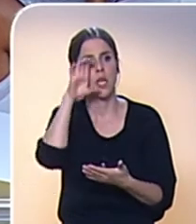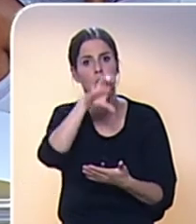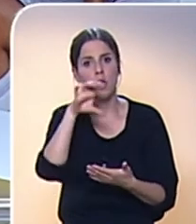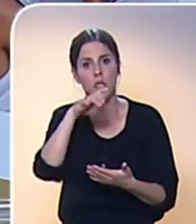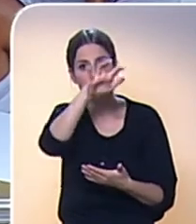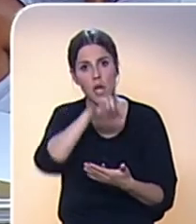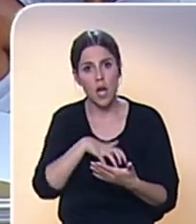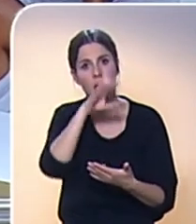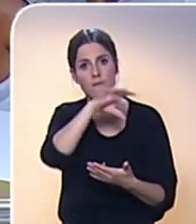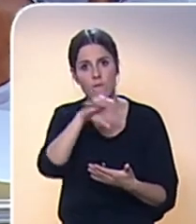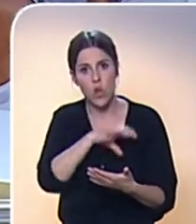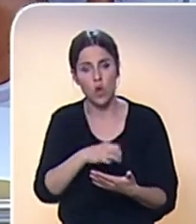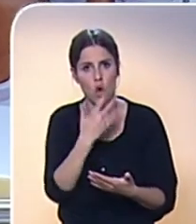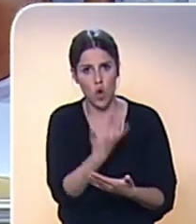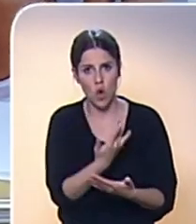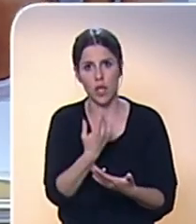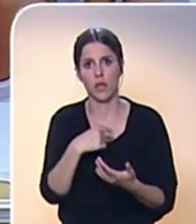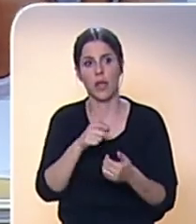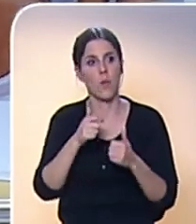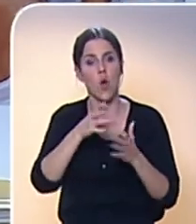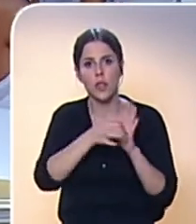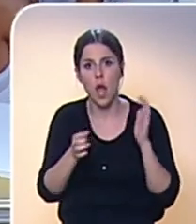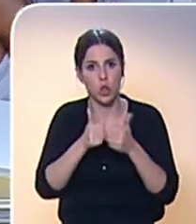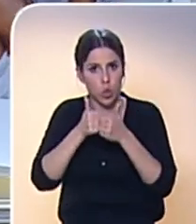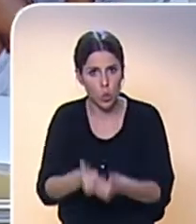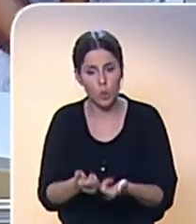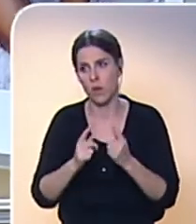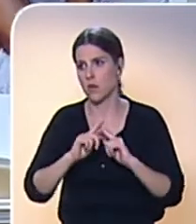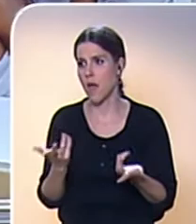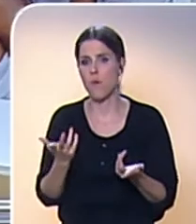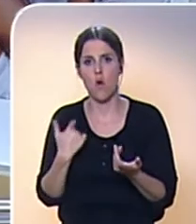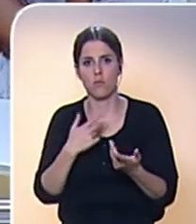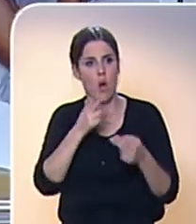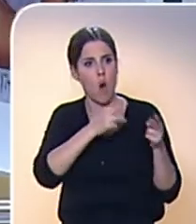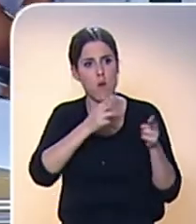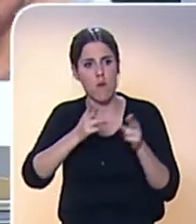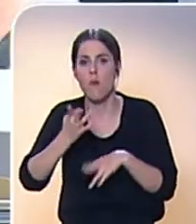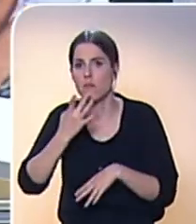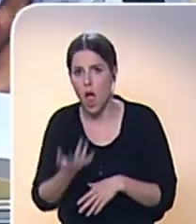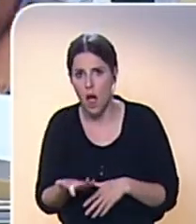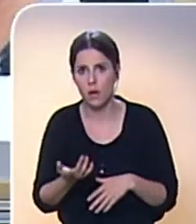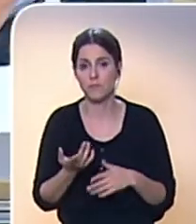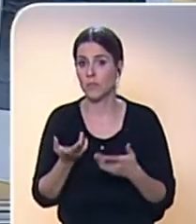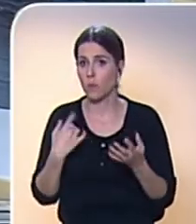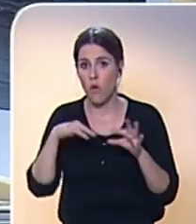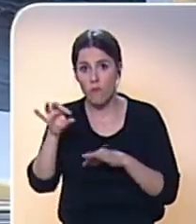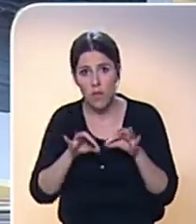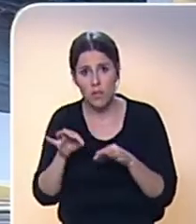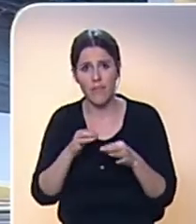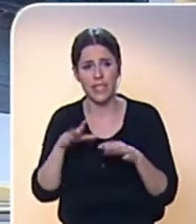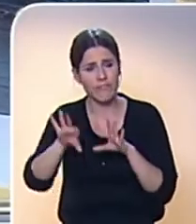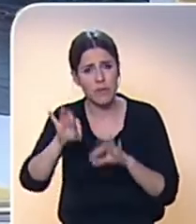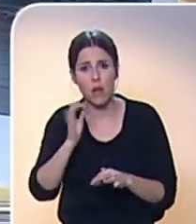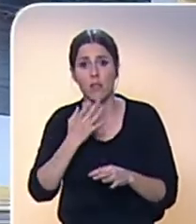automaticky ty fotografie rozvrhne podle data. V případě, že máte víc fotografií, než by se mělo na ty stránky vejít, tak vybere ty nejlepší.